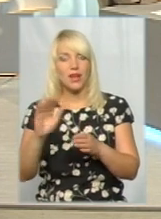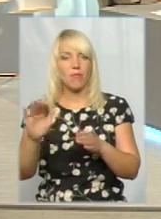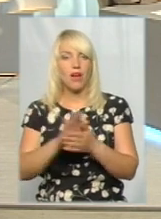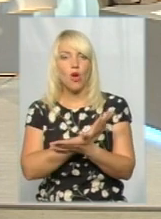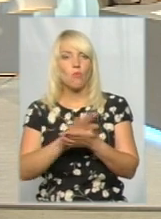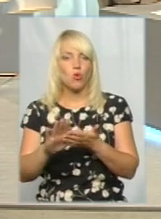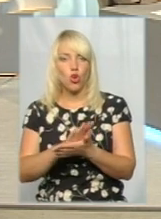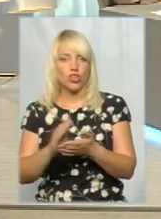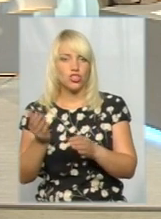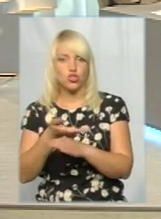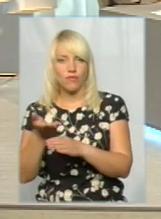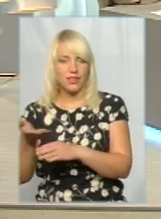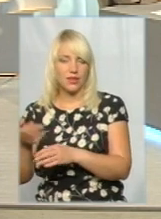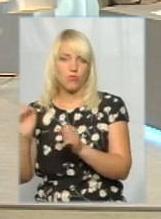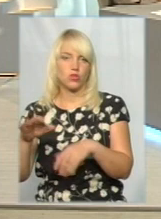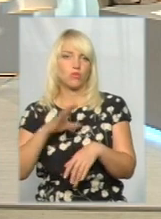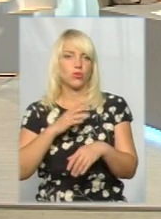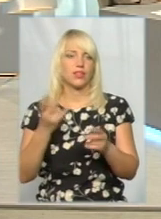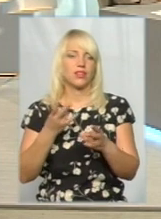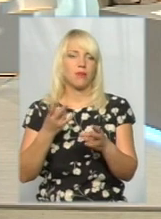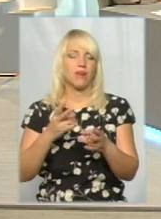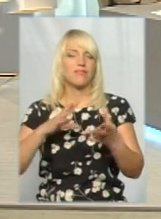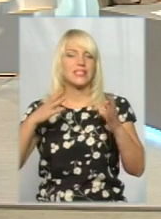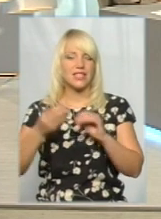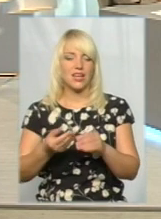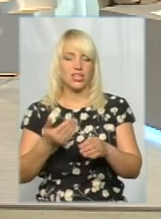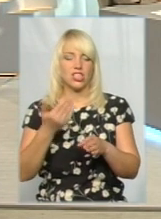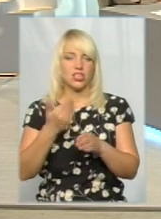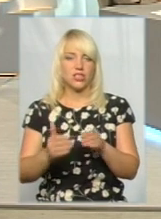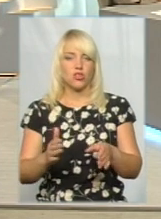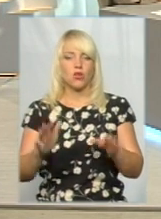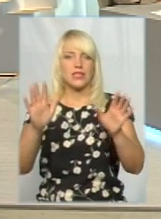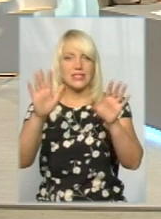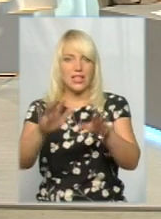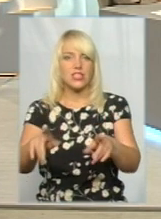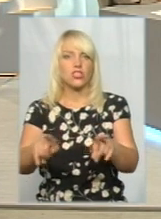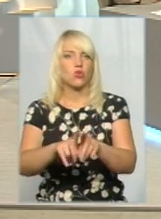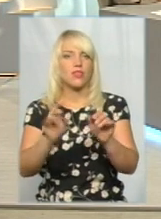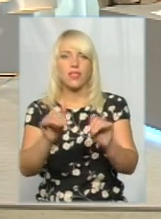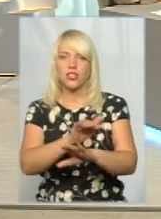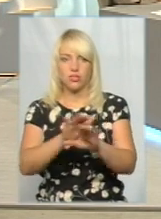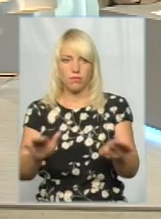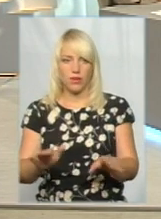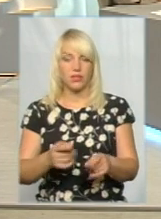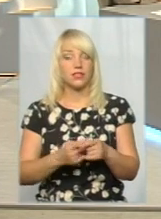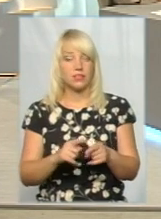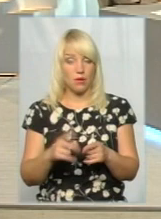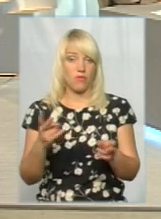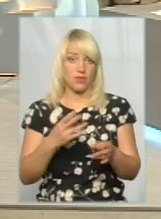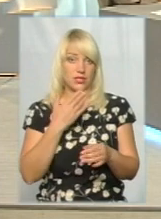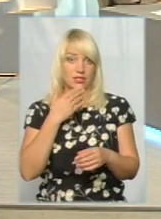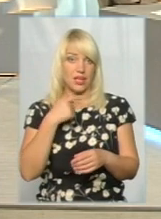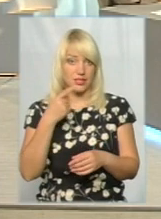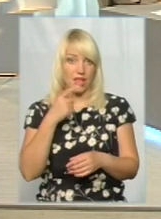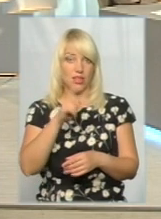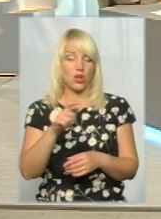Можливо, якусь частину треба залишити взагалі, не чіпати такою, як вона є. Тобто, це і мають сказати мешканці. Не може це